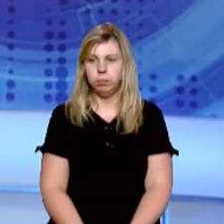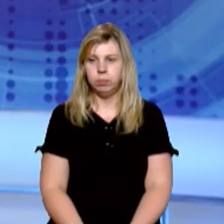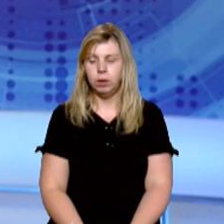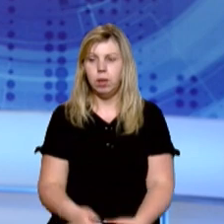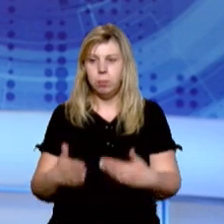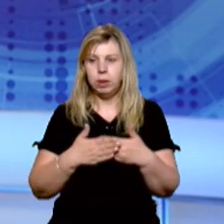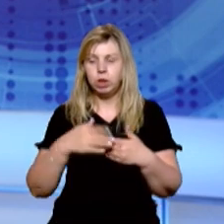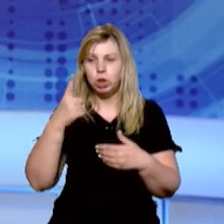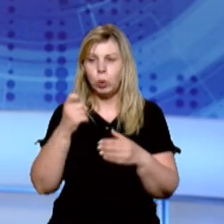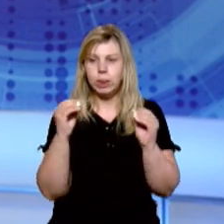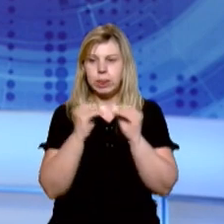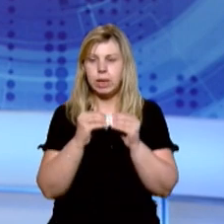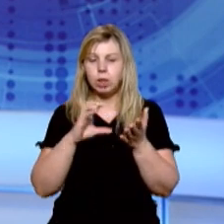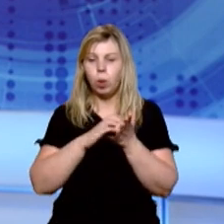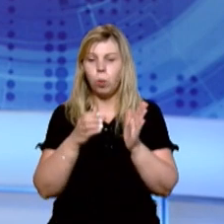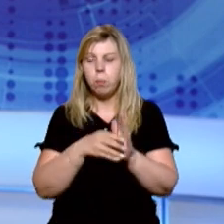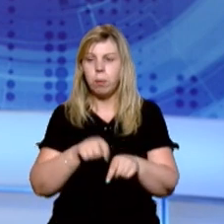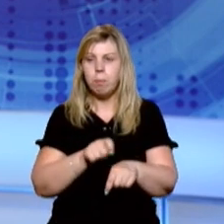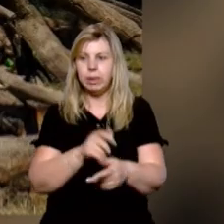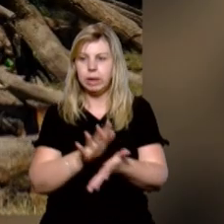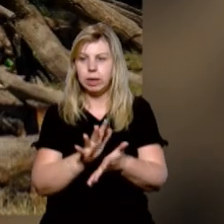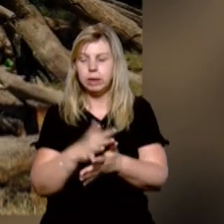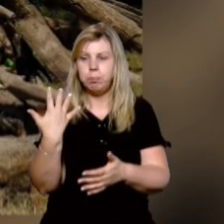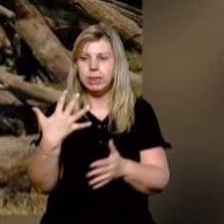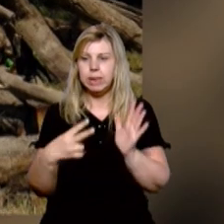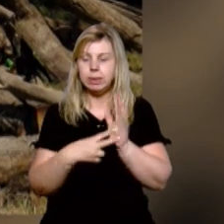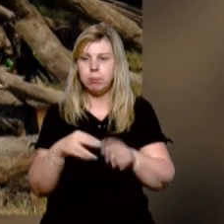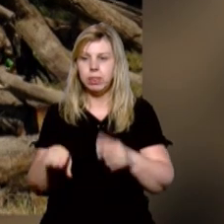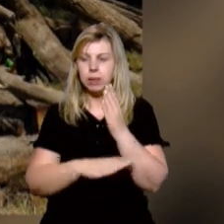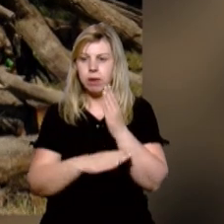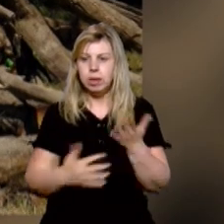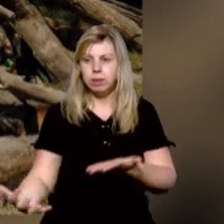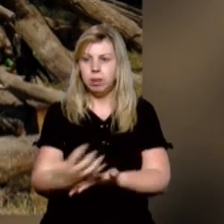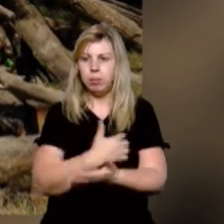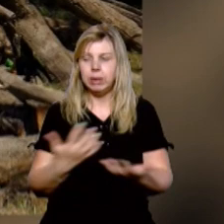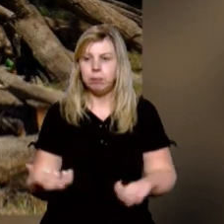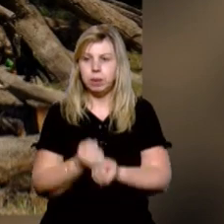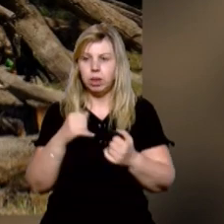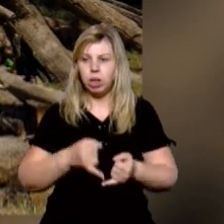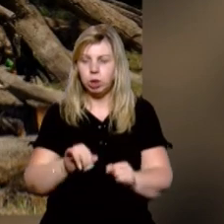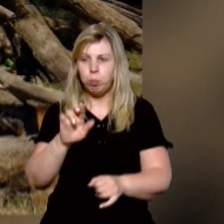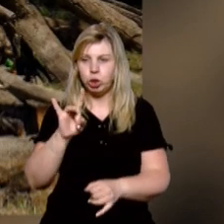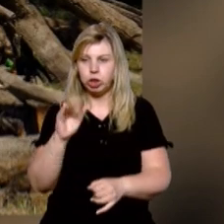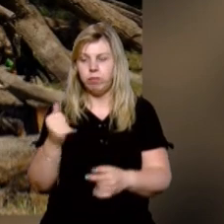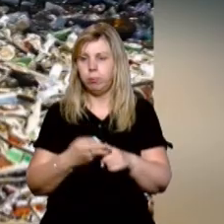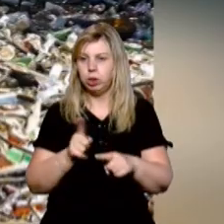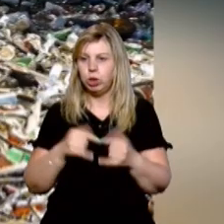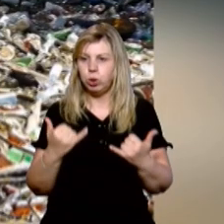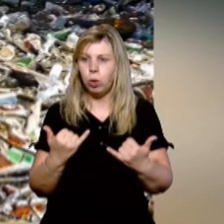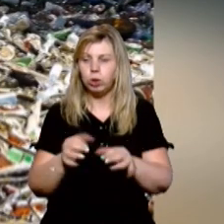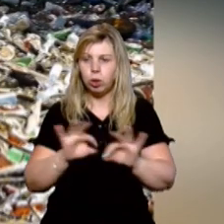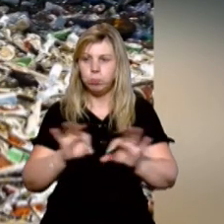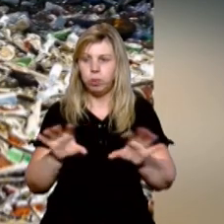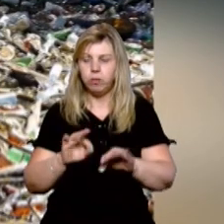Понад 110 кубічних метрів сміття та 57 деревини зібрали рятувальники на річці Боржава. Про це сьогодні